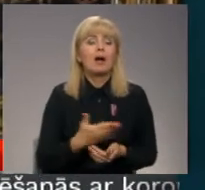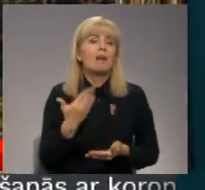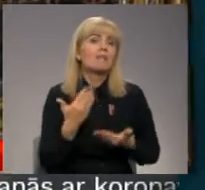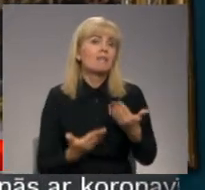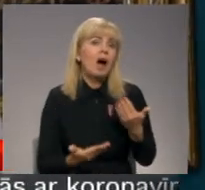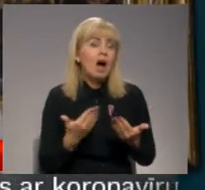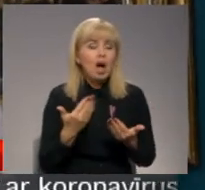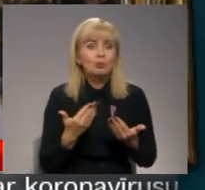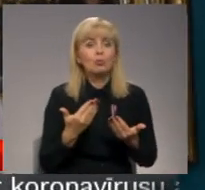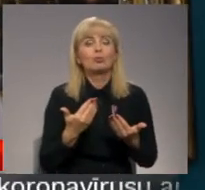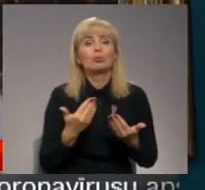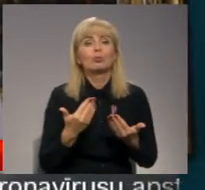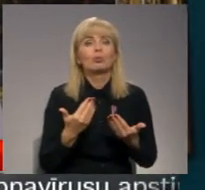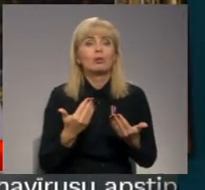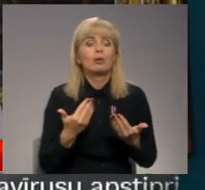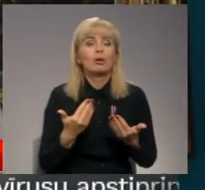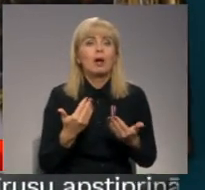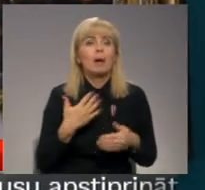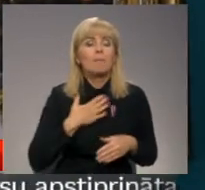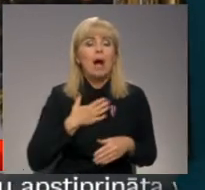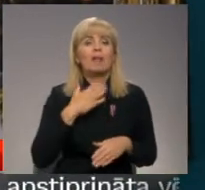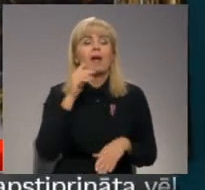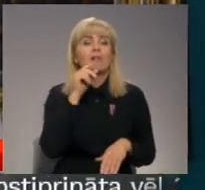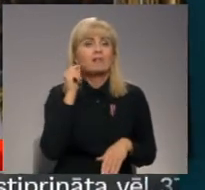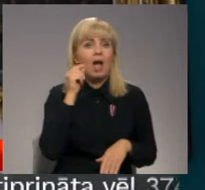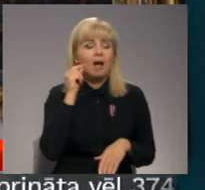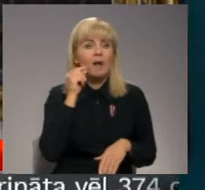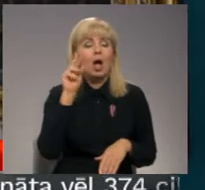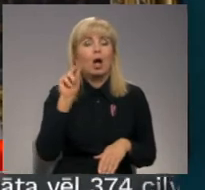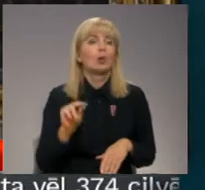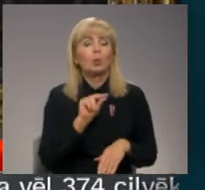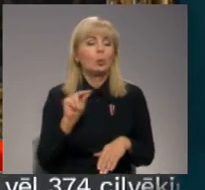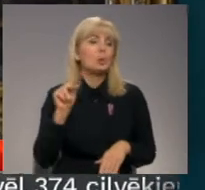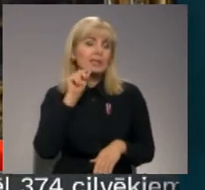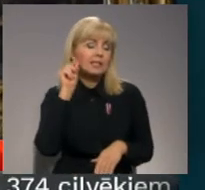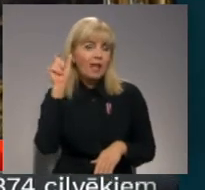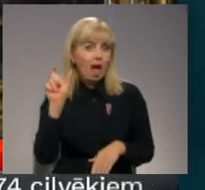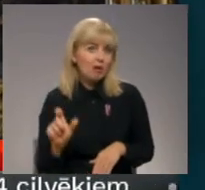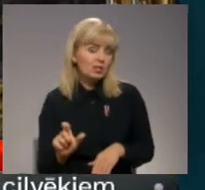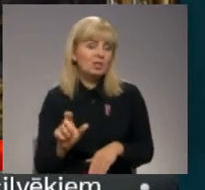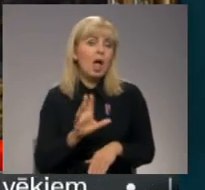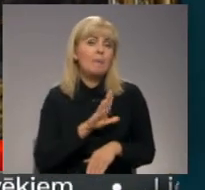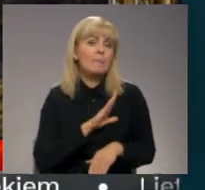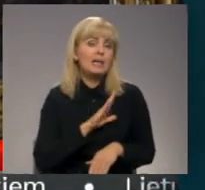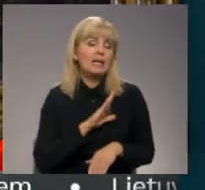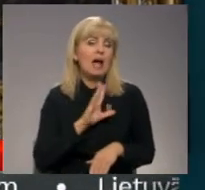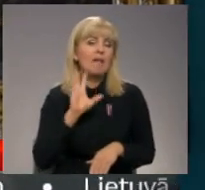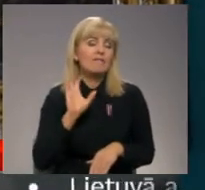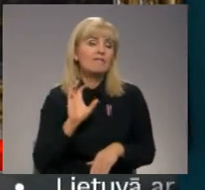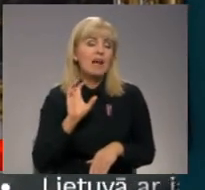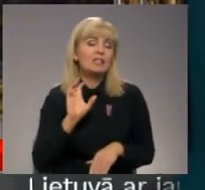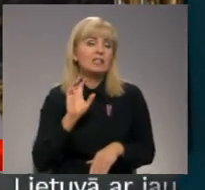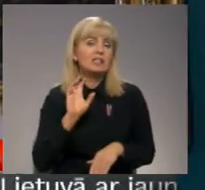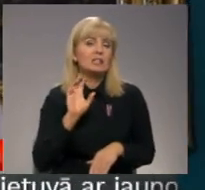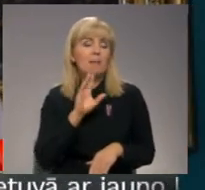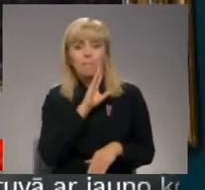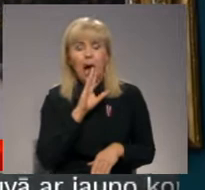varētu būt tāda, ka mana tēva Krustēvs, kurš ir bijis vecās māca radinieks,